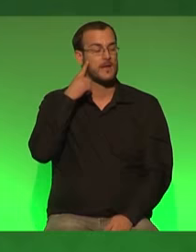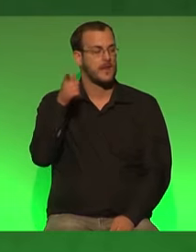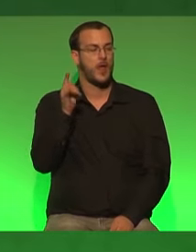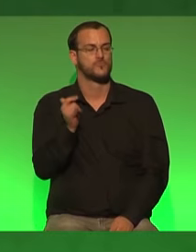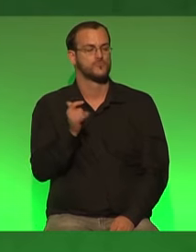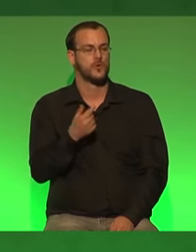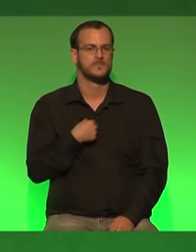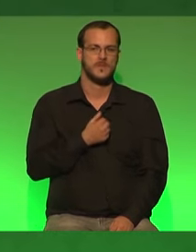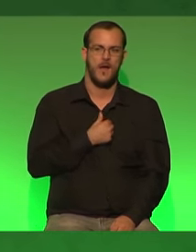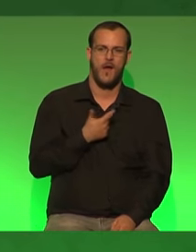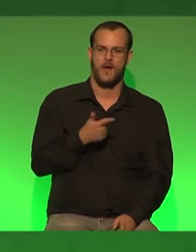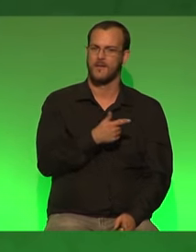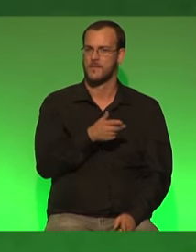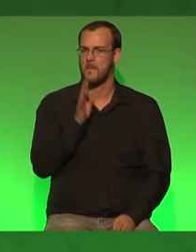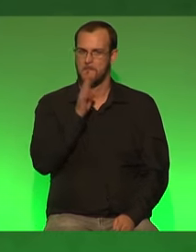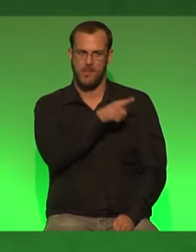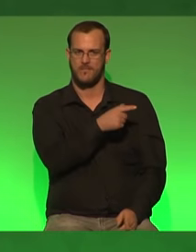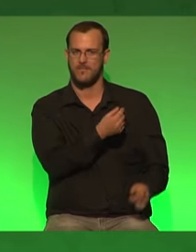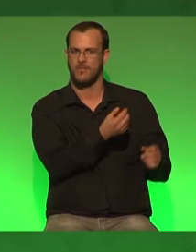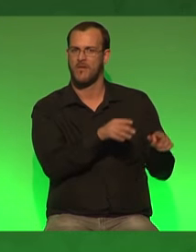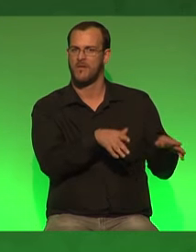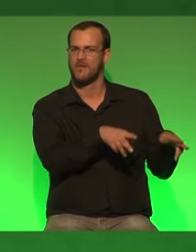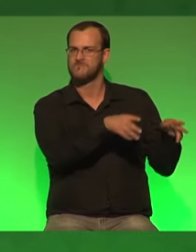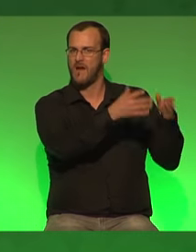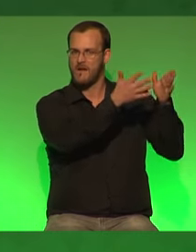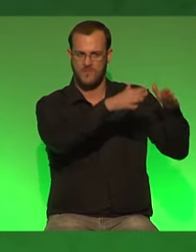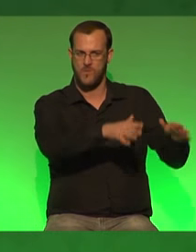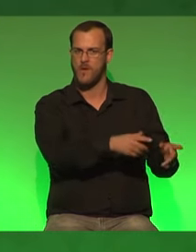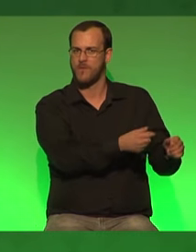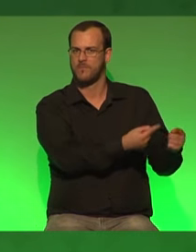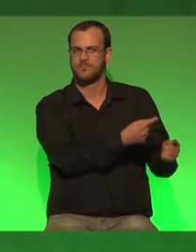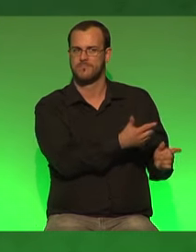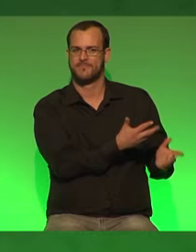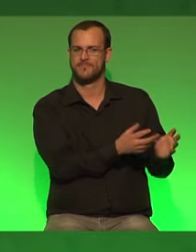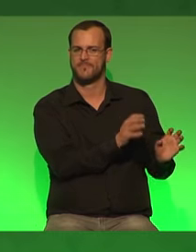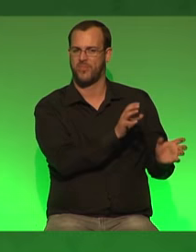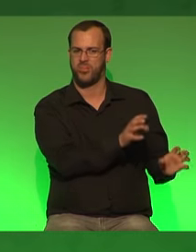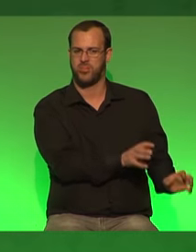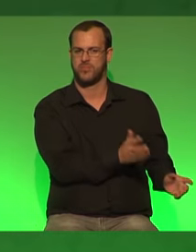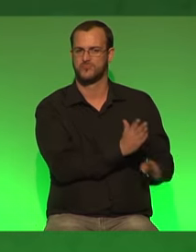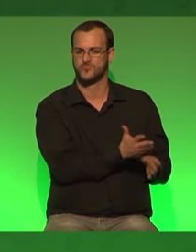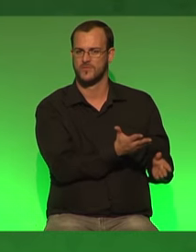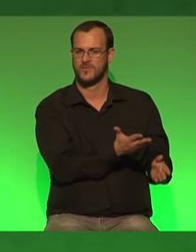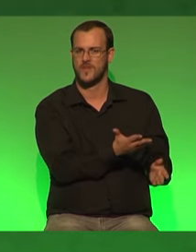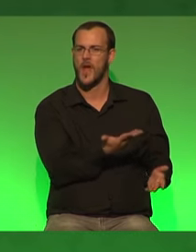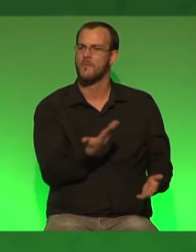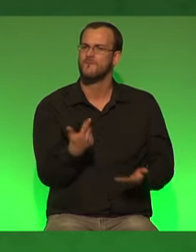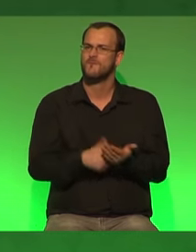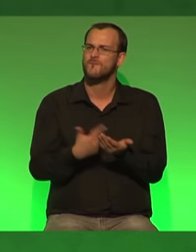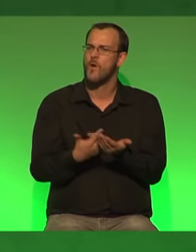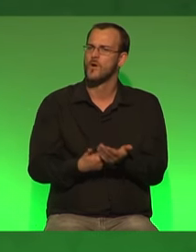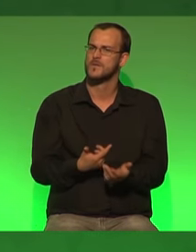bröckelreaktor aus belgien in seinem vorgarten aber wo ist denn die forderung und der durchgesetzte